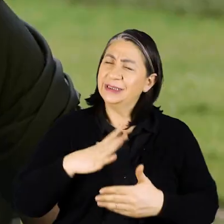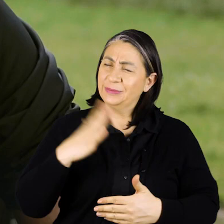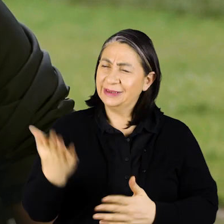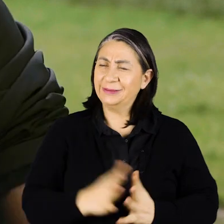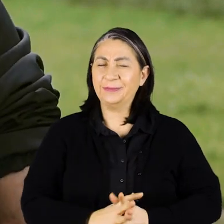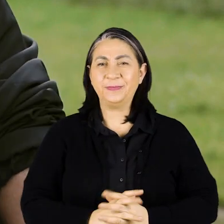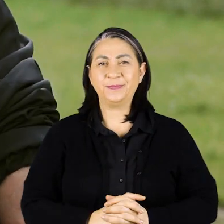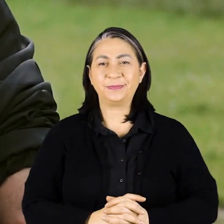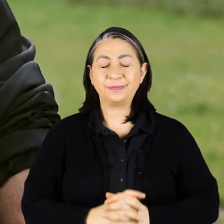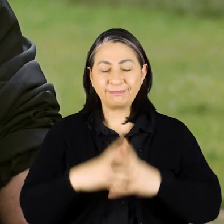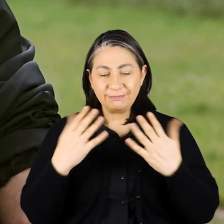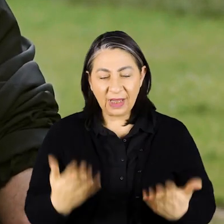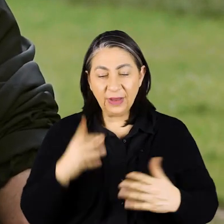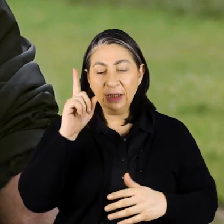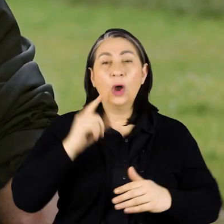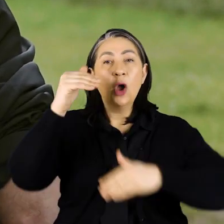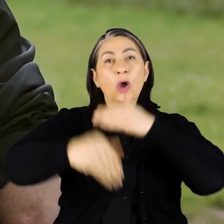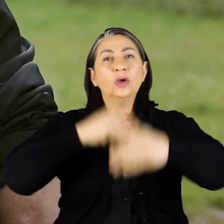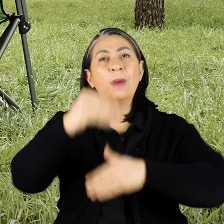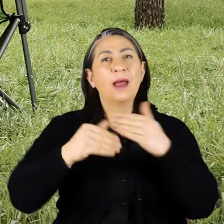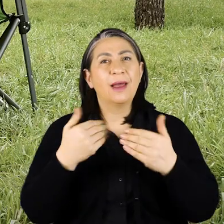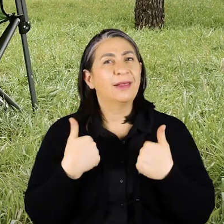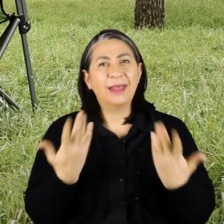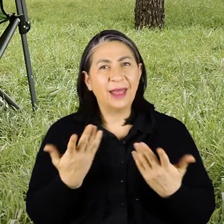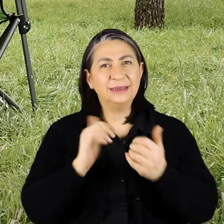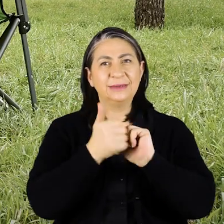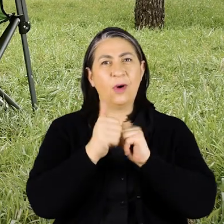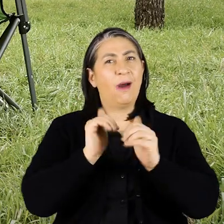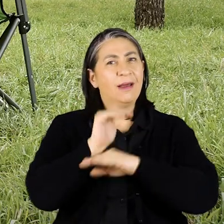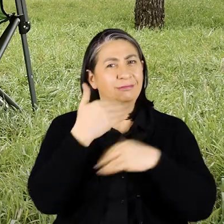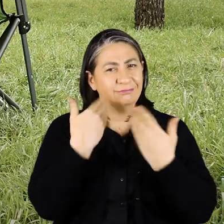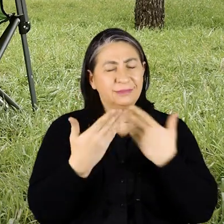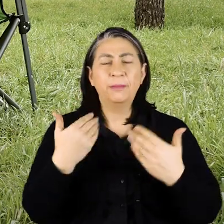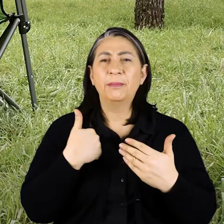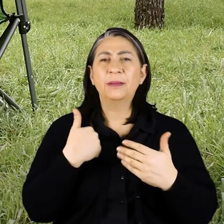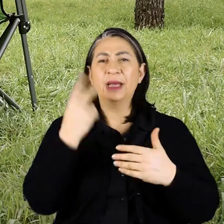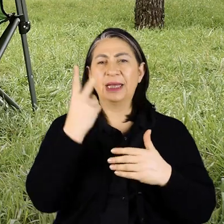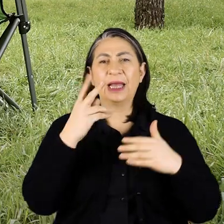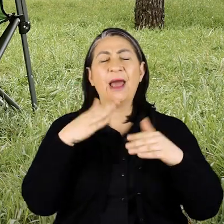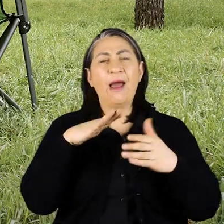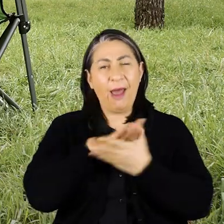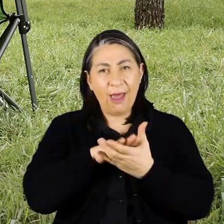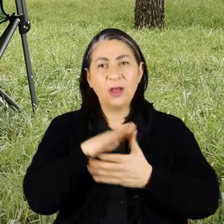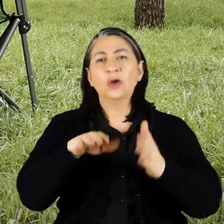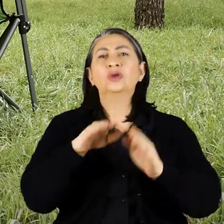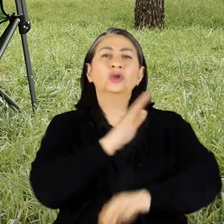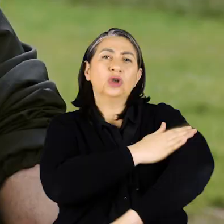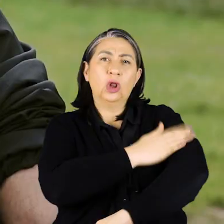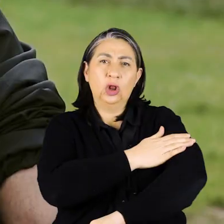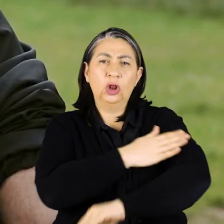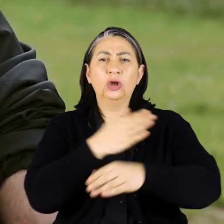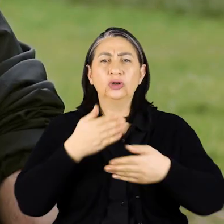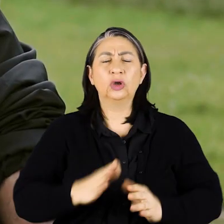buradan? Evet öncelikle yüzme hayatımdan bahsedeyim Spor hayatımdan bahsedeyim Benim iki bacağım ve sol kolum doğuştan